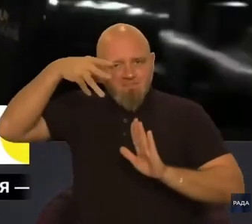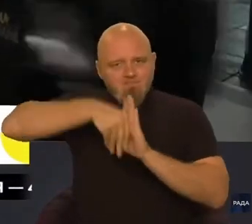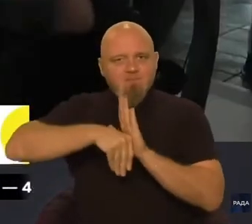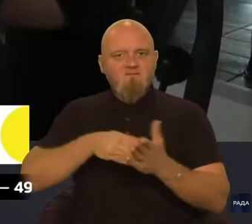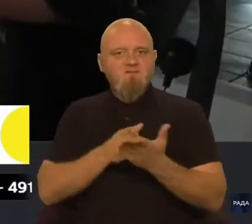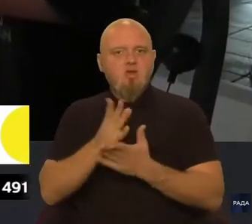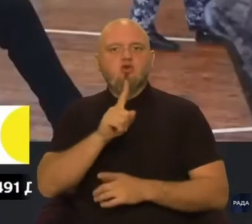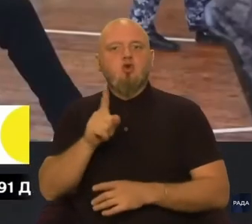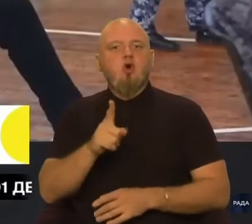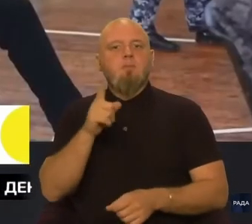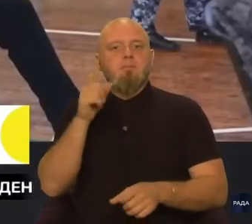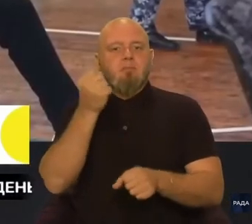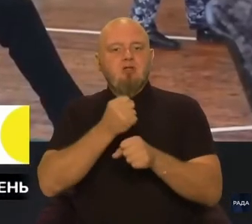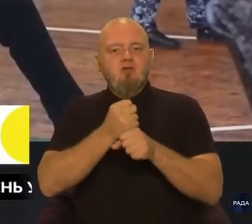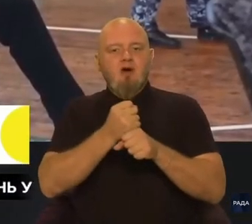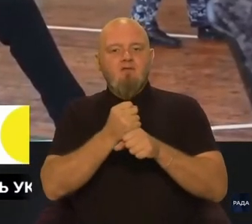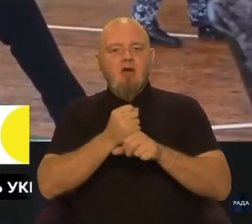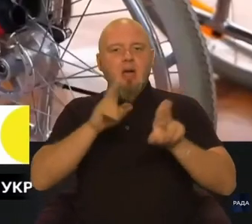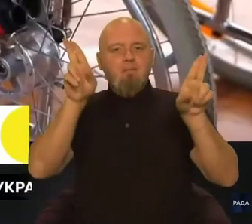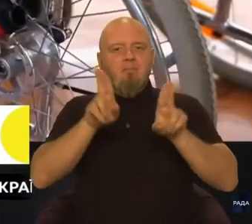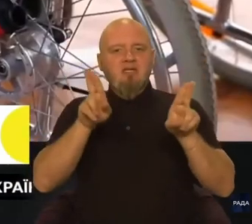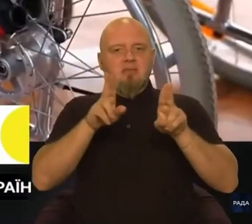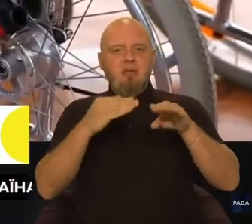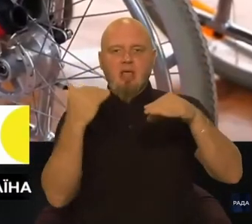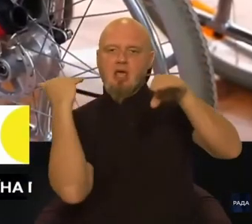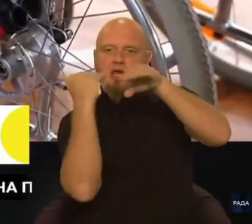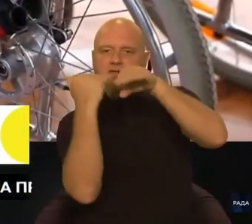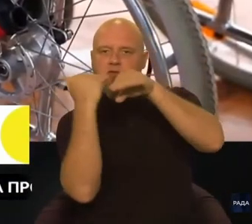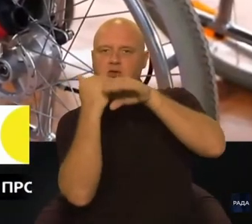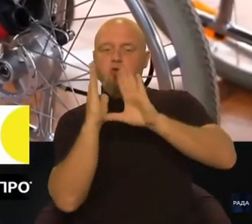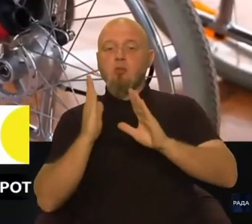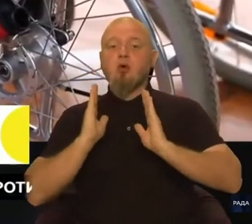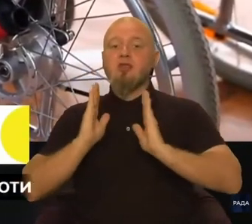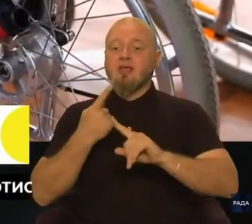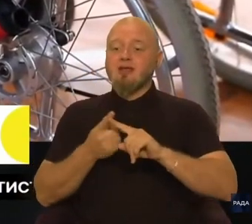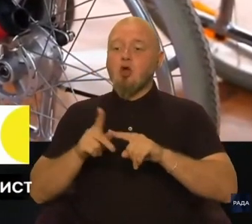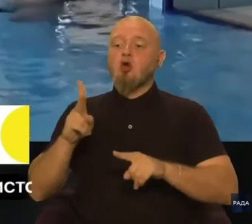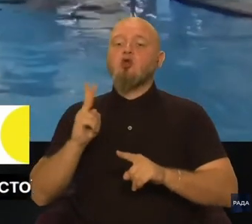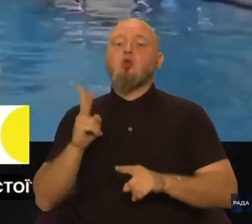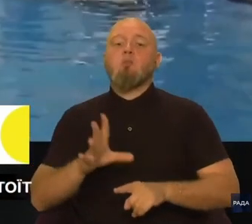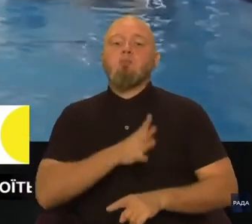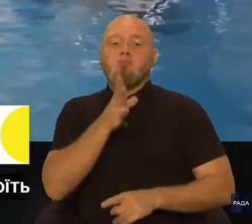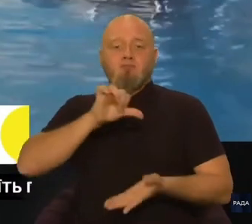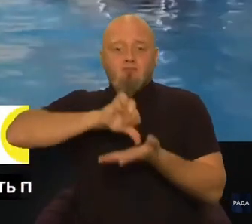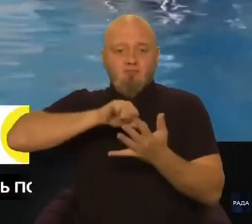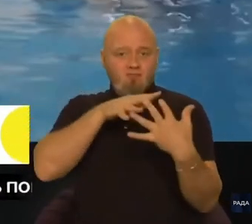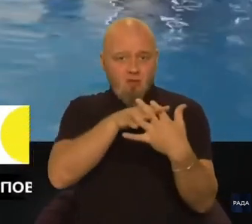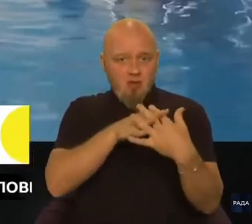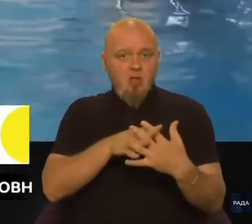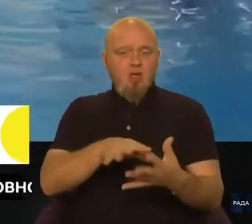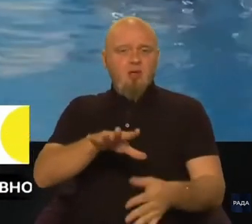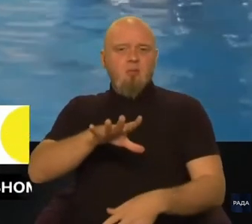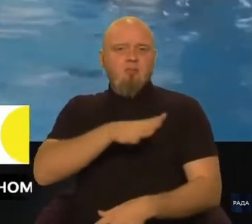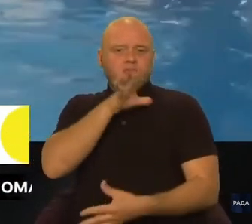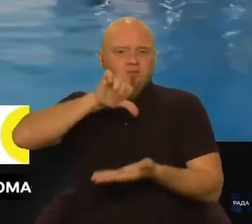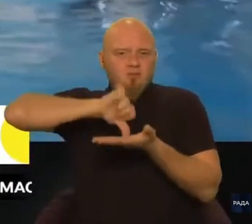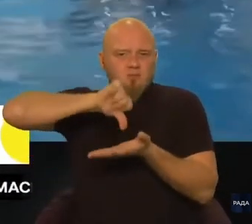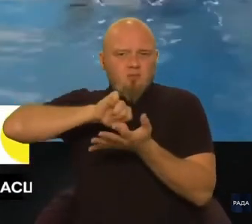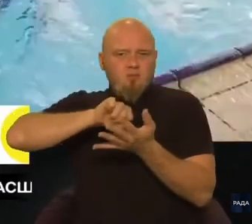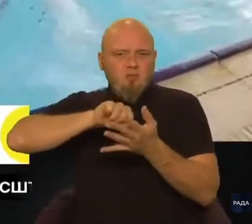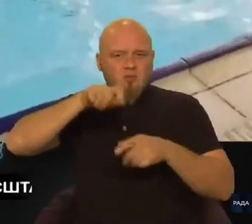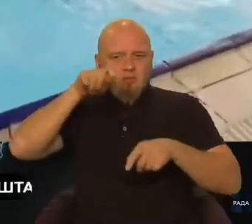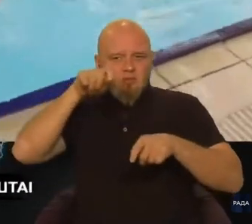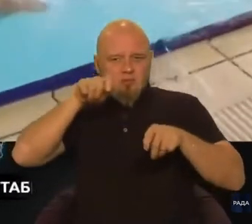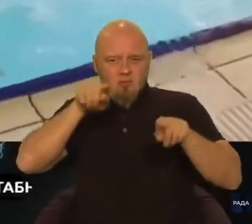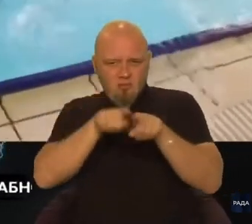працював принцип рівний-рівному. Тобто, тільки той, хто пройшов війну, пройшов випробування такі,